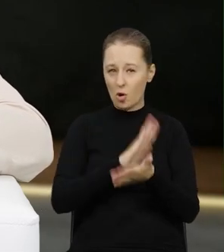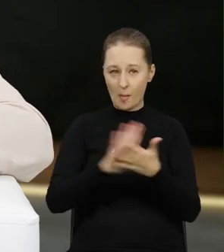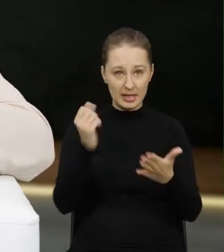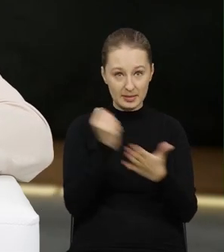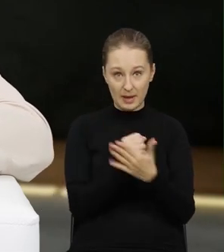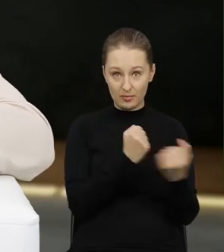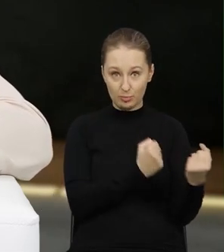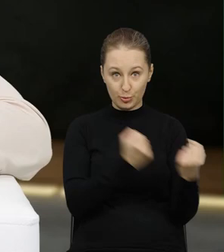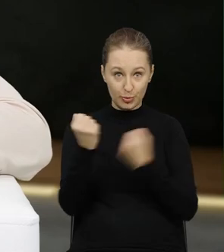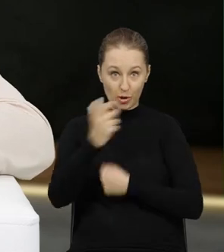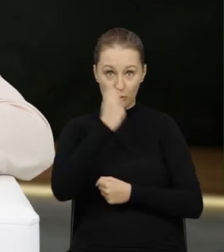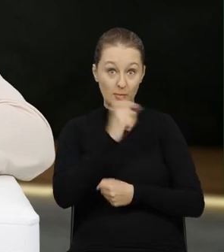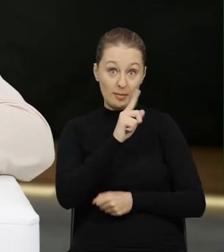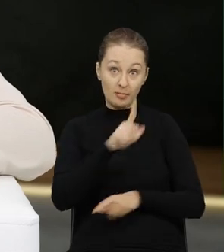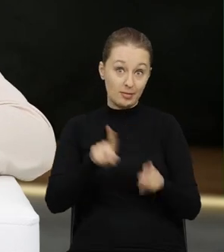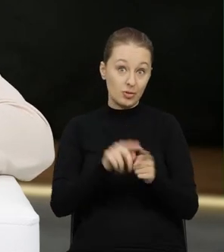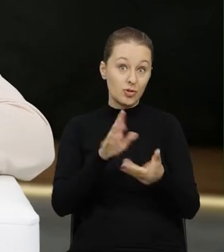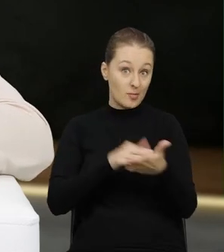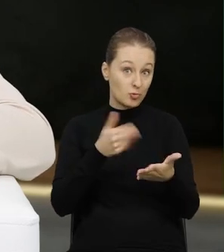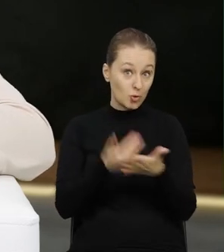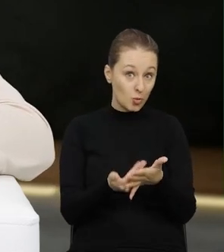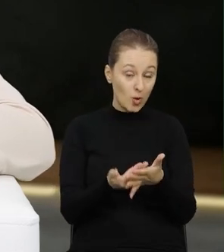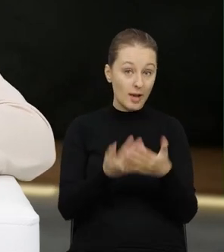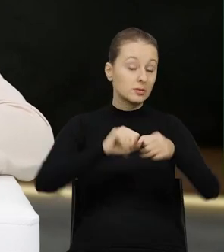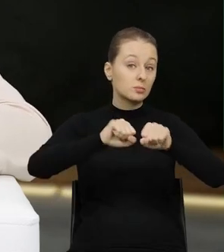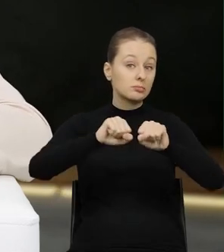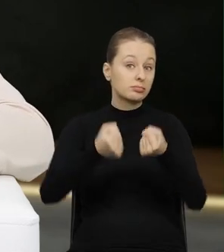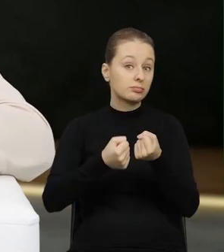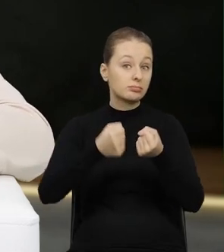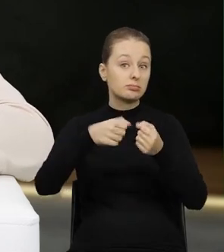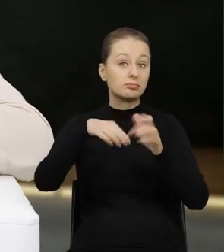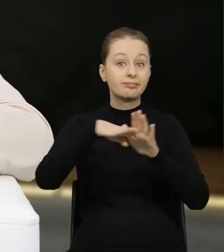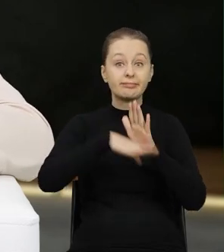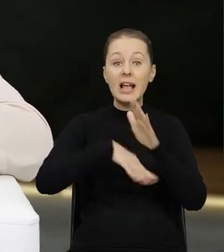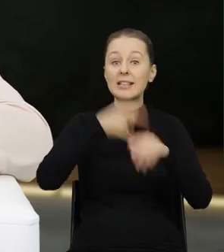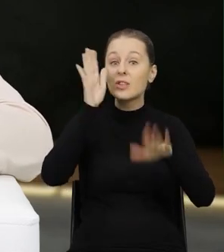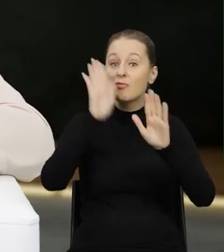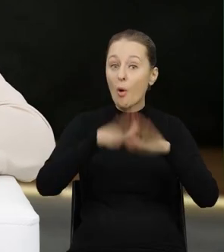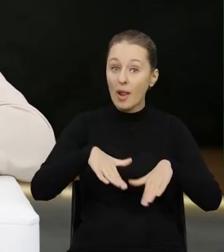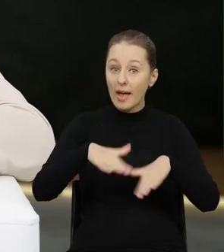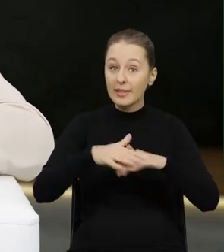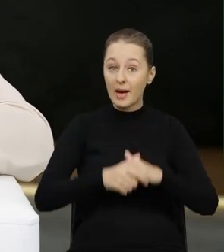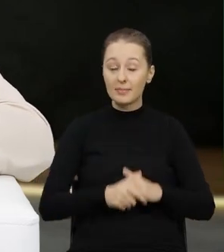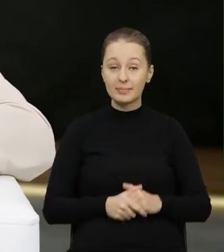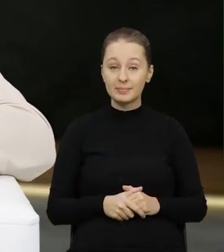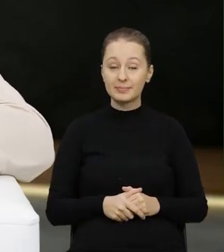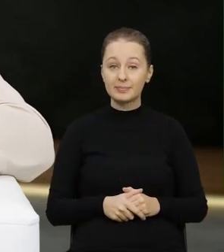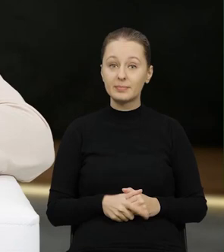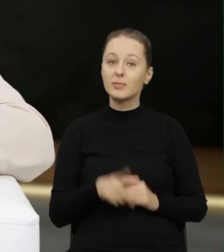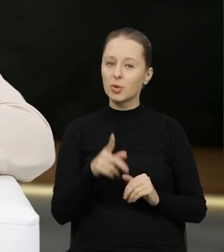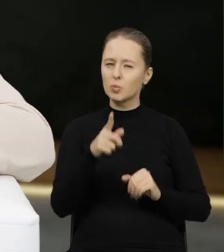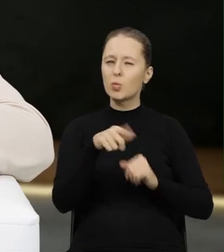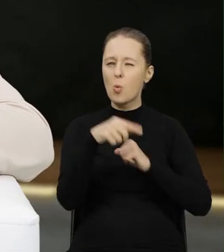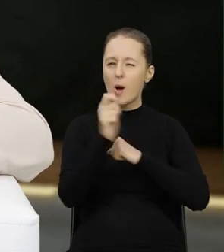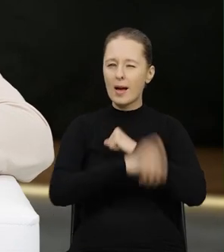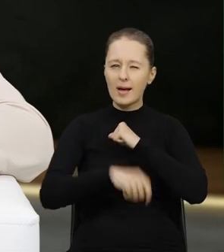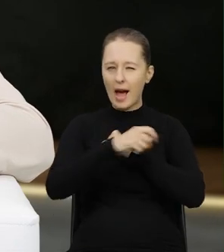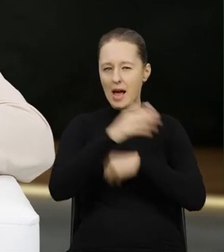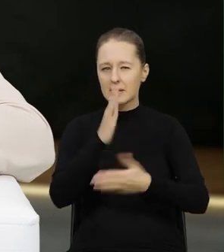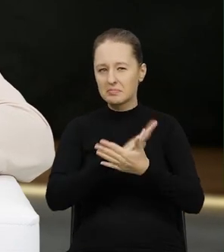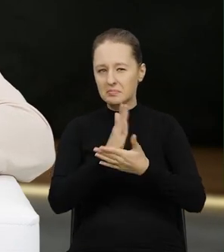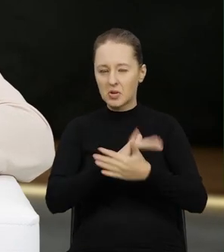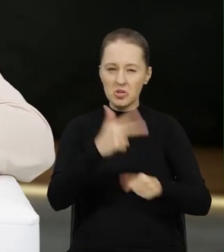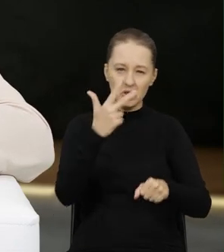za nielegalne przemieszczanie odpadów, ale też na przykład za naruszenia wydanych zezwoleń przez Głównego Inspektora Ochrony Środowiska. I tutaj kary